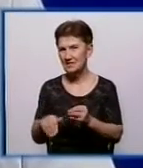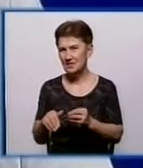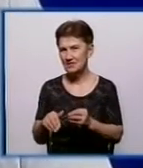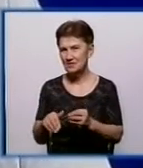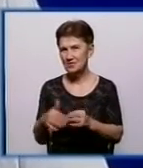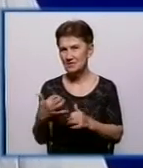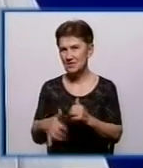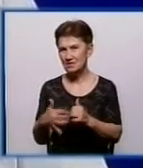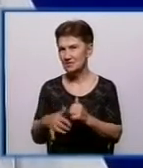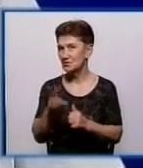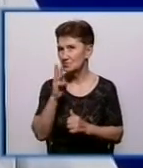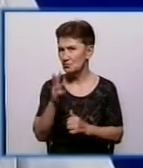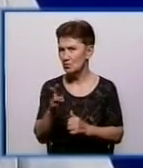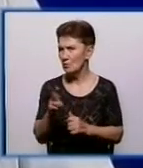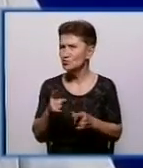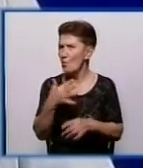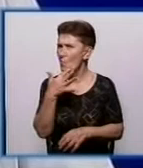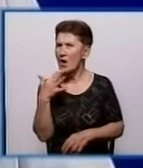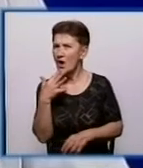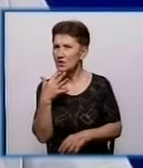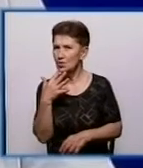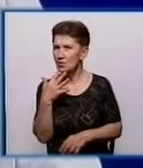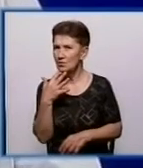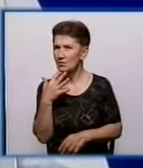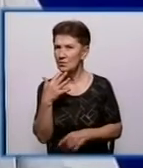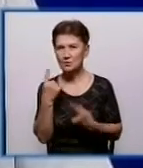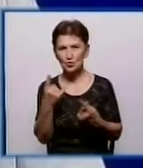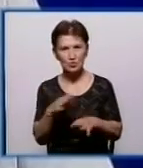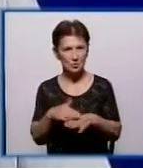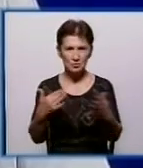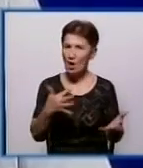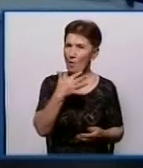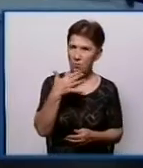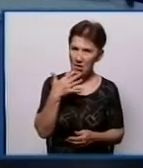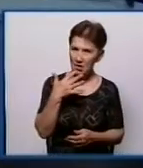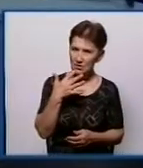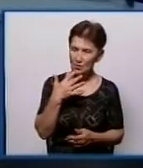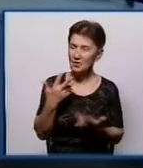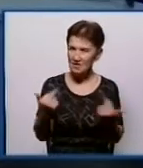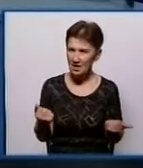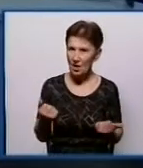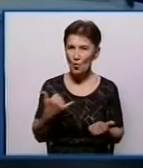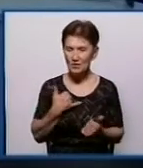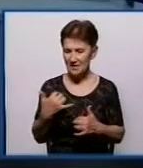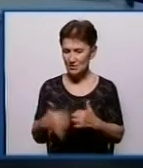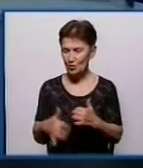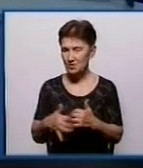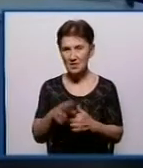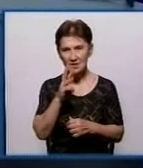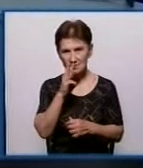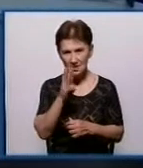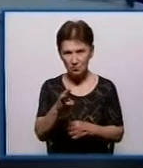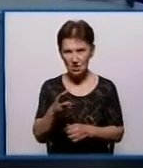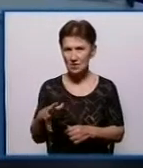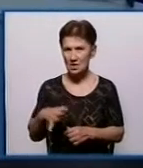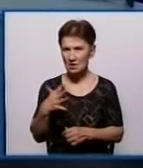заробітну плату. Каже, чому так багато? Ну, з одного боку, ніби багато, правильно? Тому що сьогодні у нас середня заробітна плата в травні була